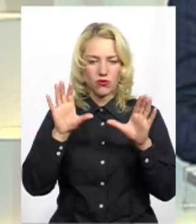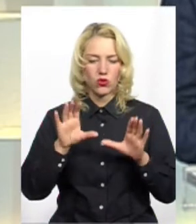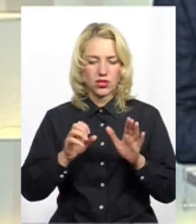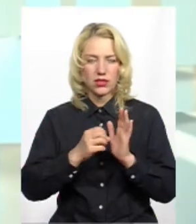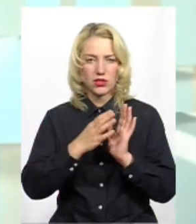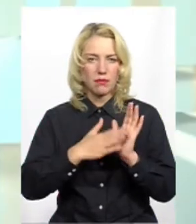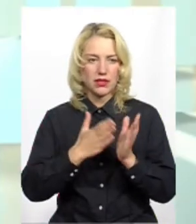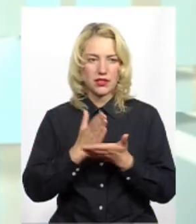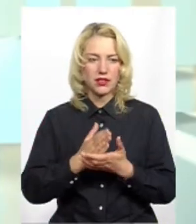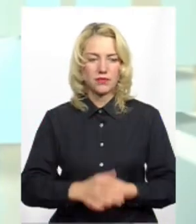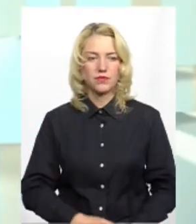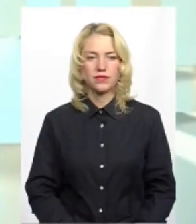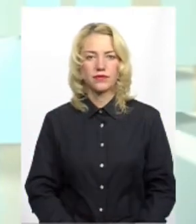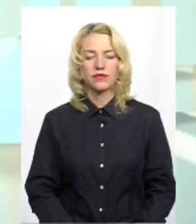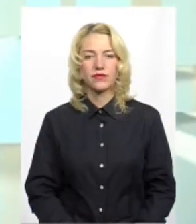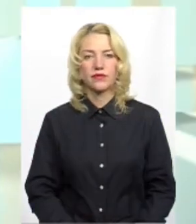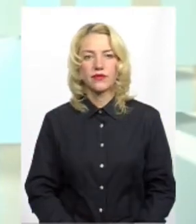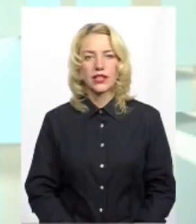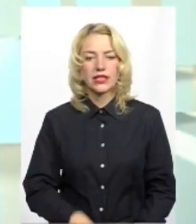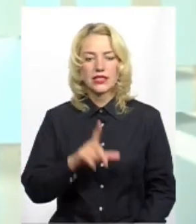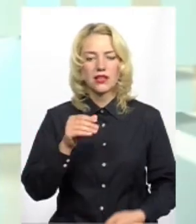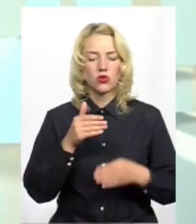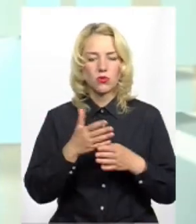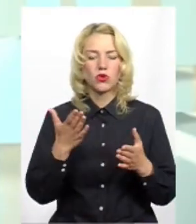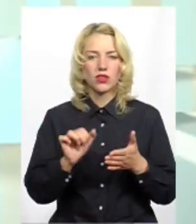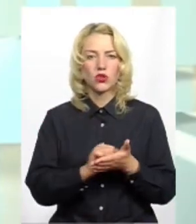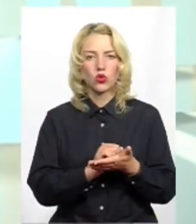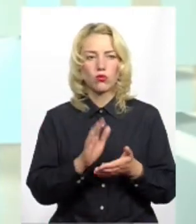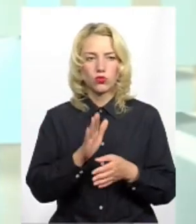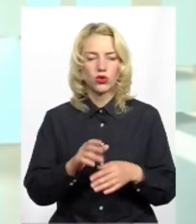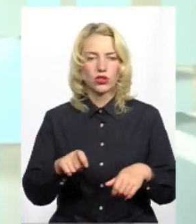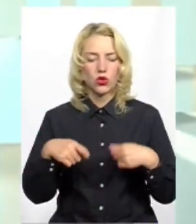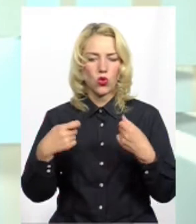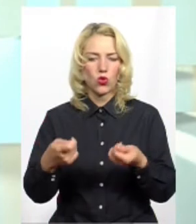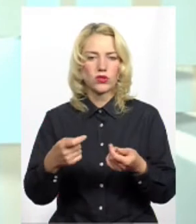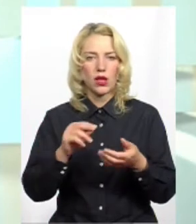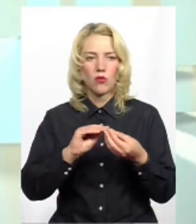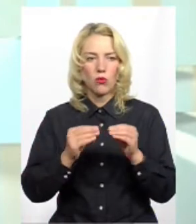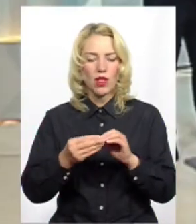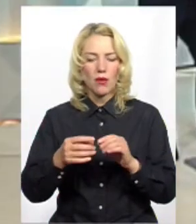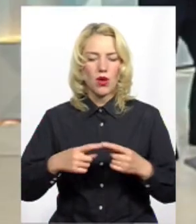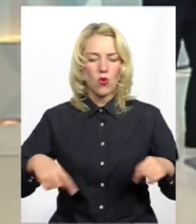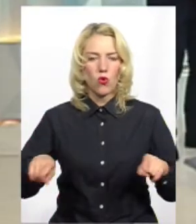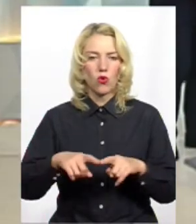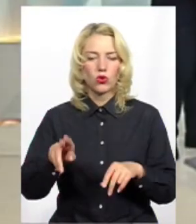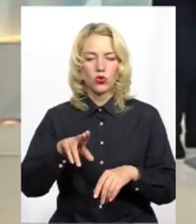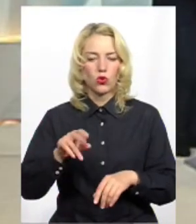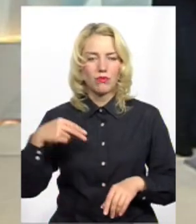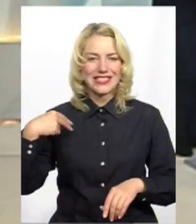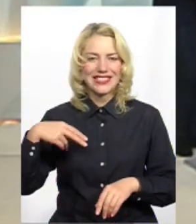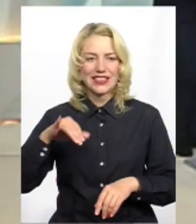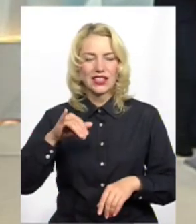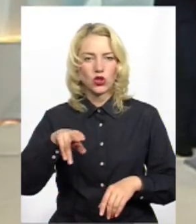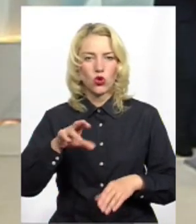прописано. Так. Будь ласка, прочитайте. За допомогою яких документів будете доносити проблеми округу до президента і Кабміну?